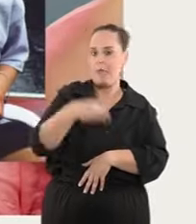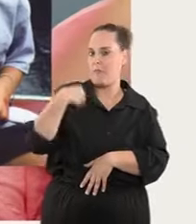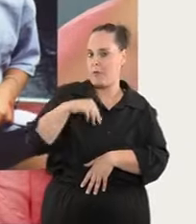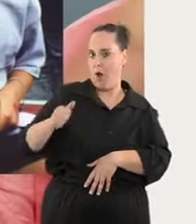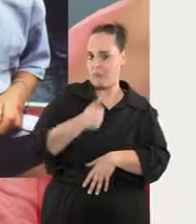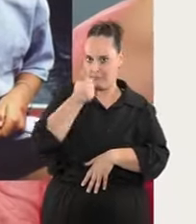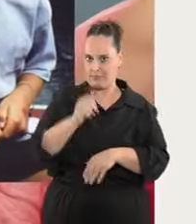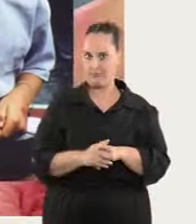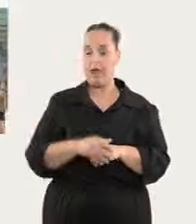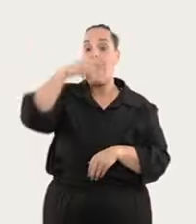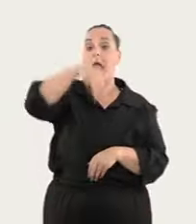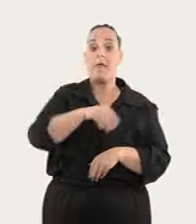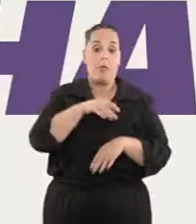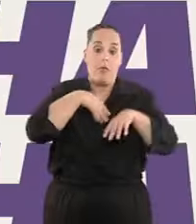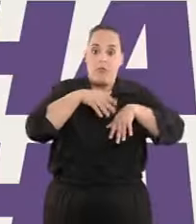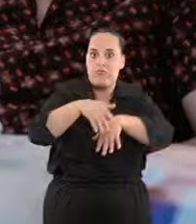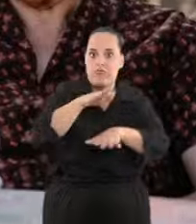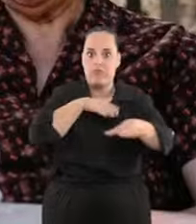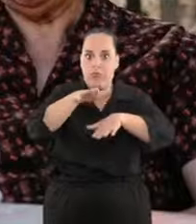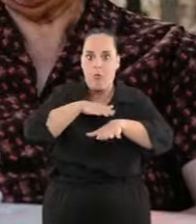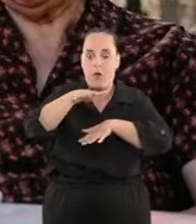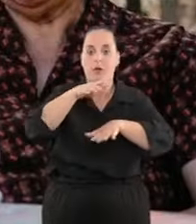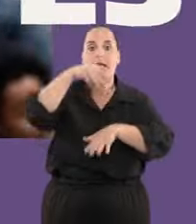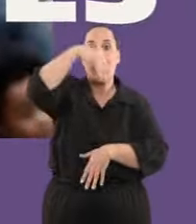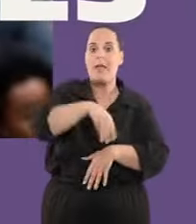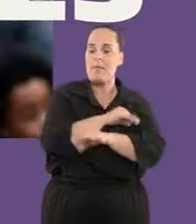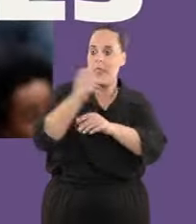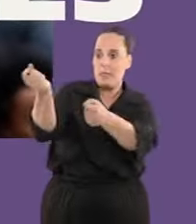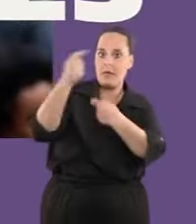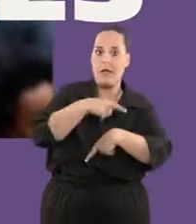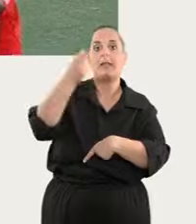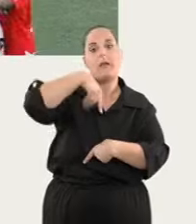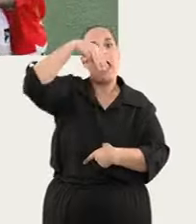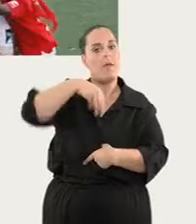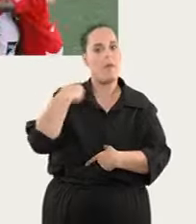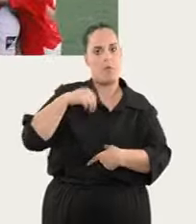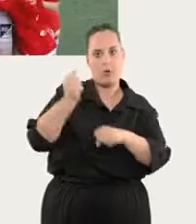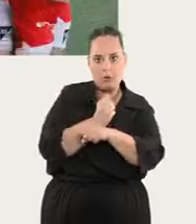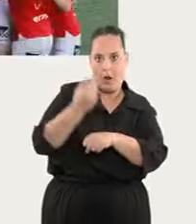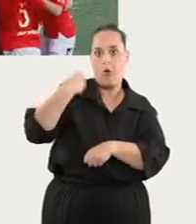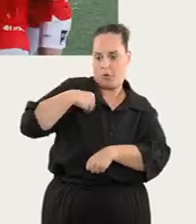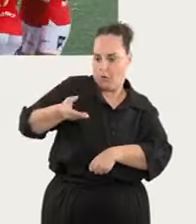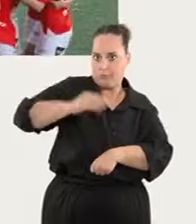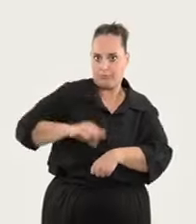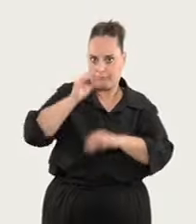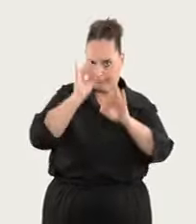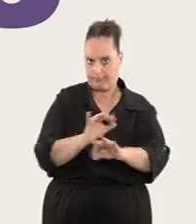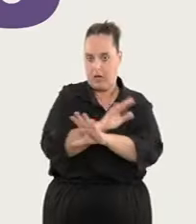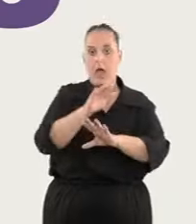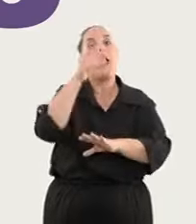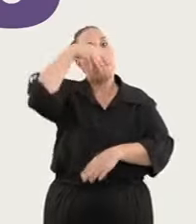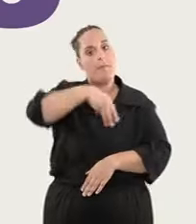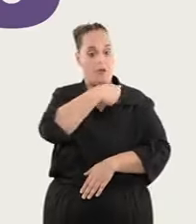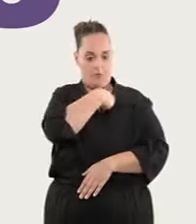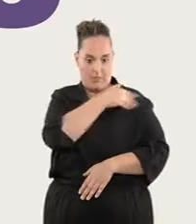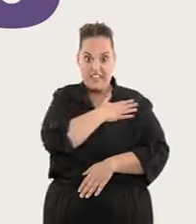de mismas oportunidades. M de marcha, de movimiento. M de migrantes. M de mismo trabajo, mismo salario. M de me